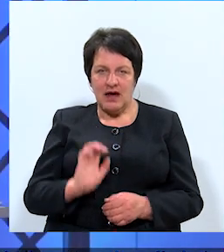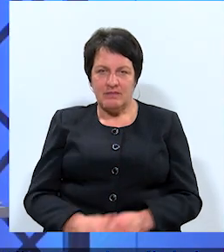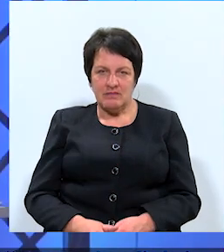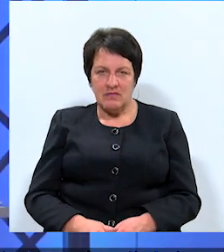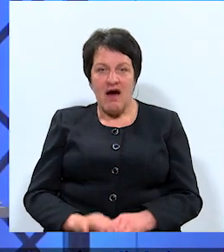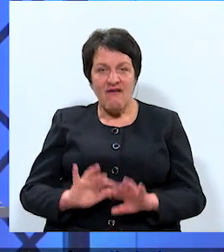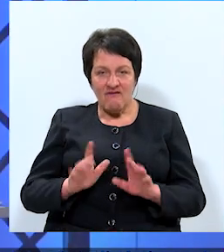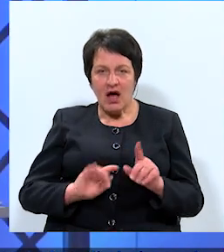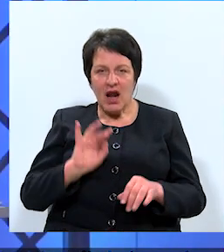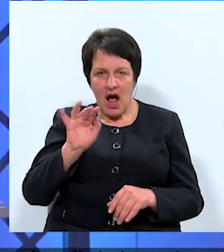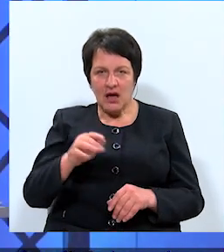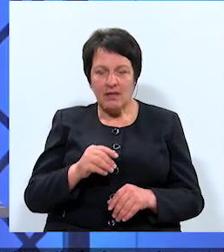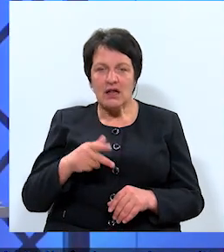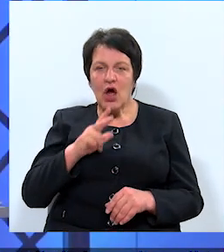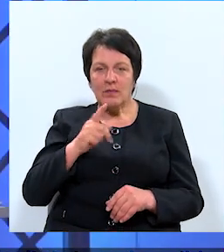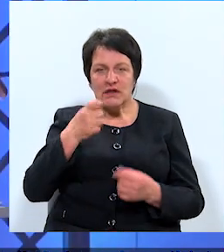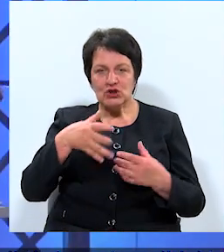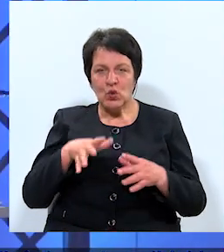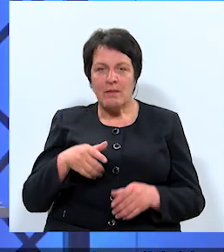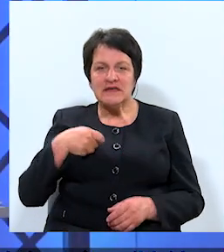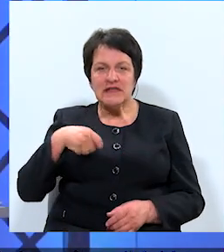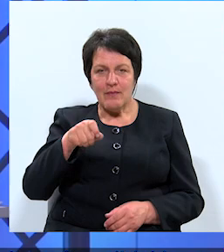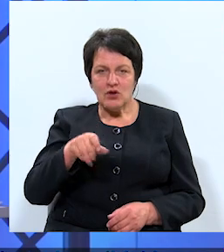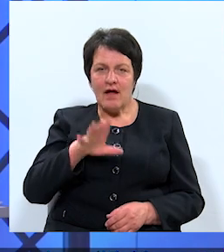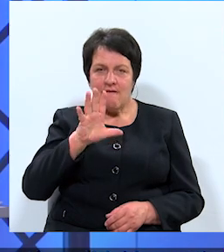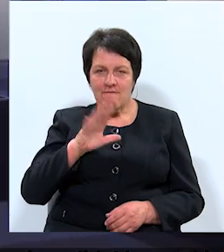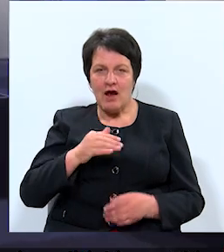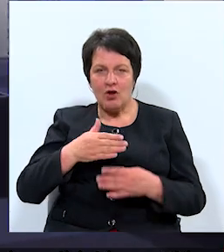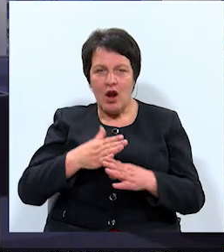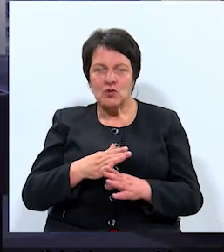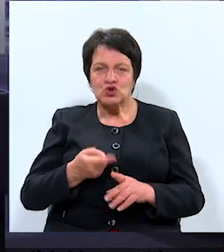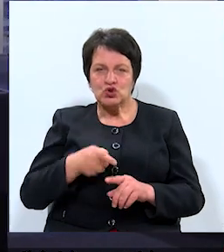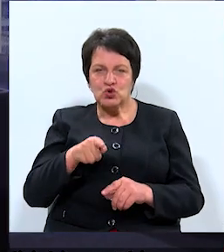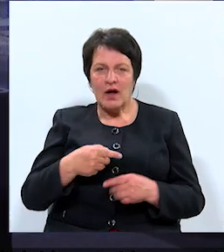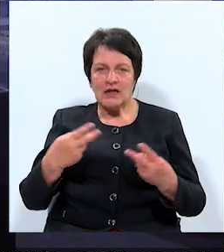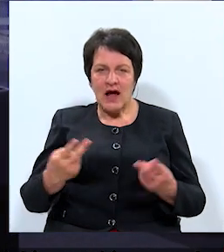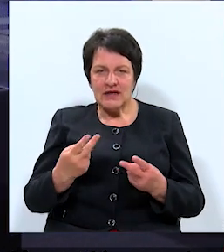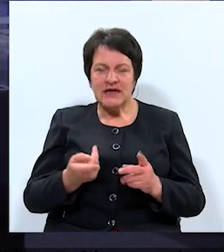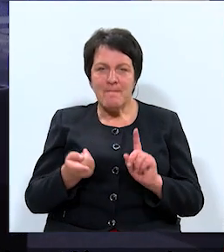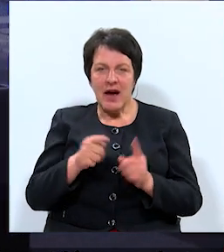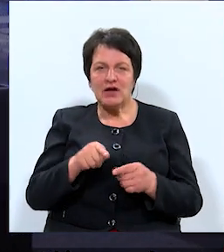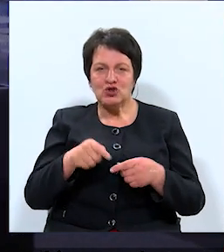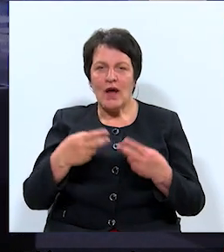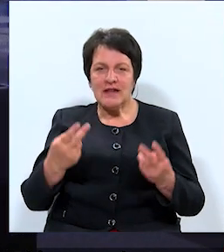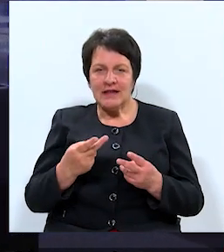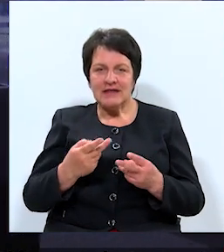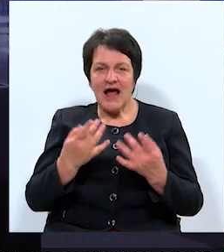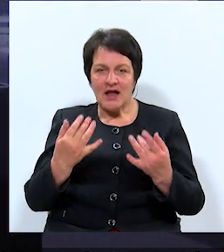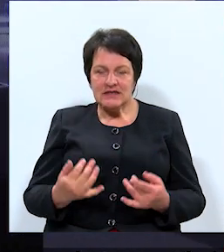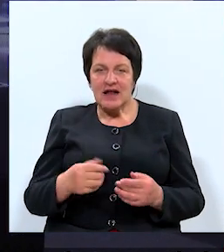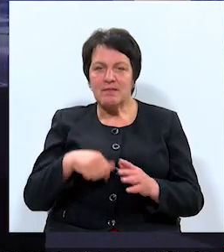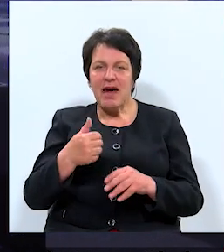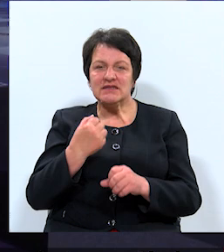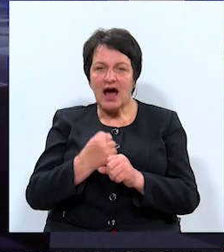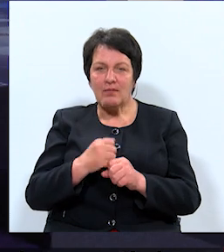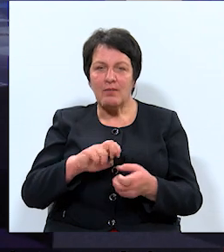Vai nākamie Daugavpils domas deputāti varētu lauz šo tradīciju, mainīt šo tendenci, atrisināt bezdarba problēmas